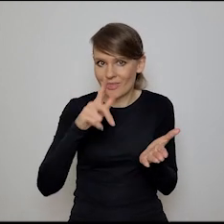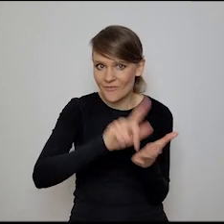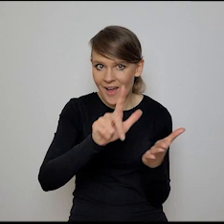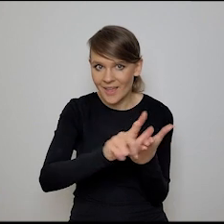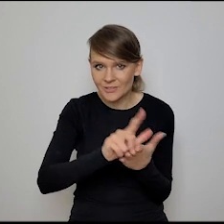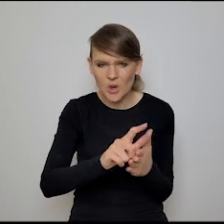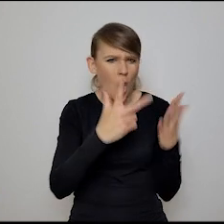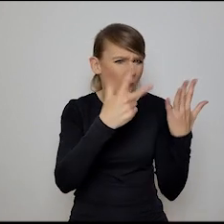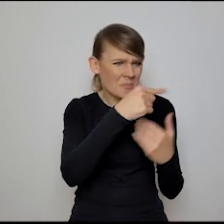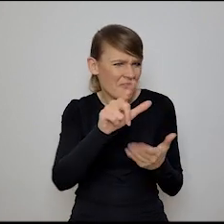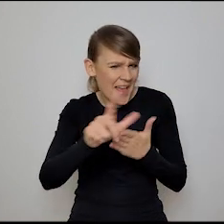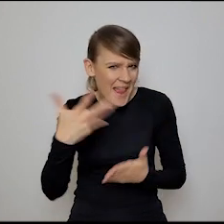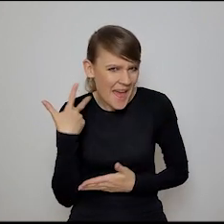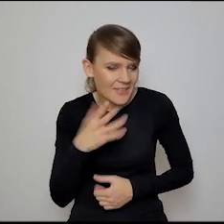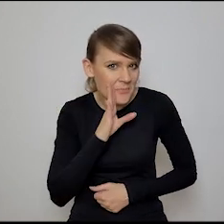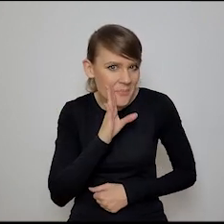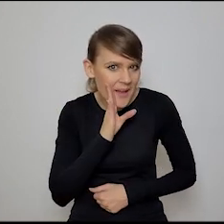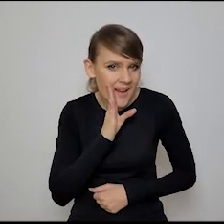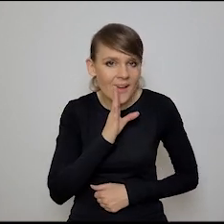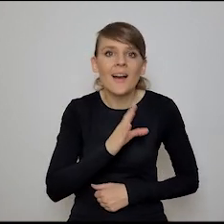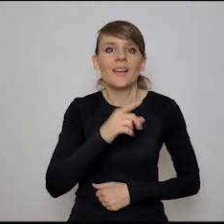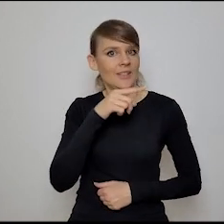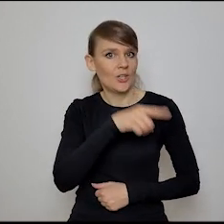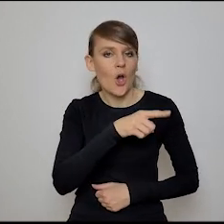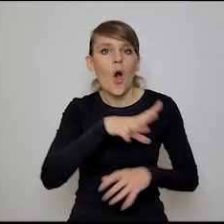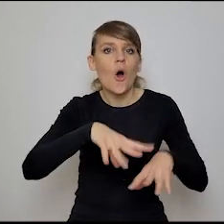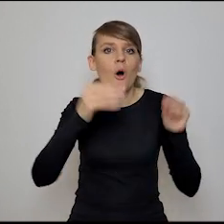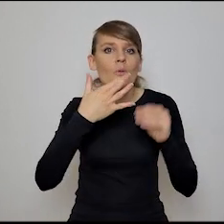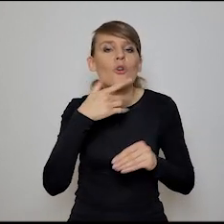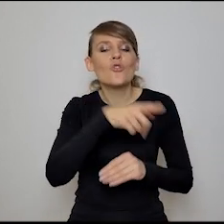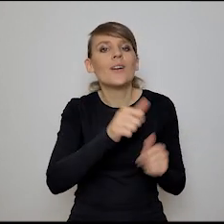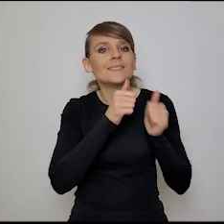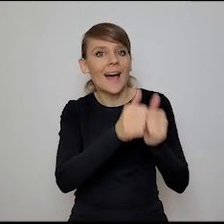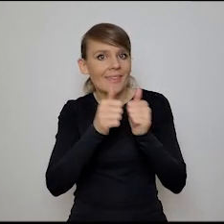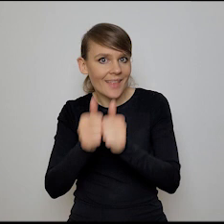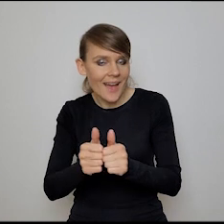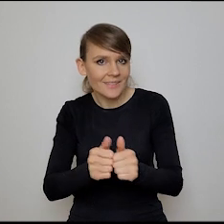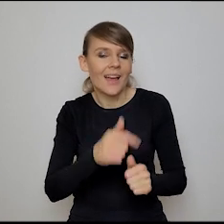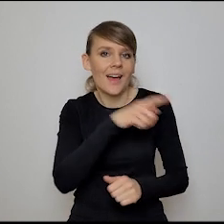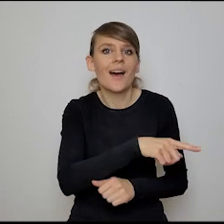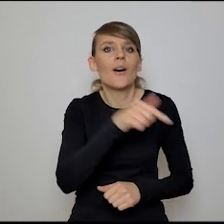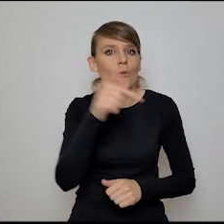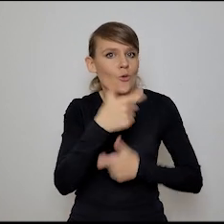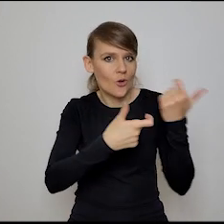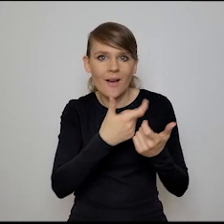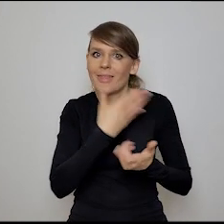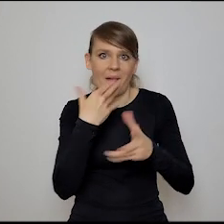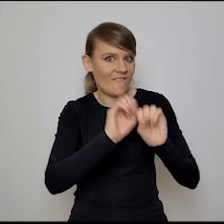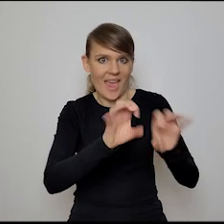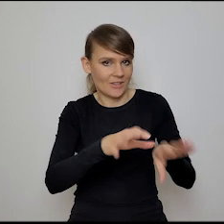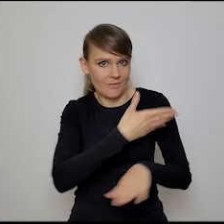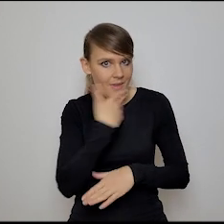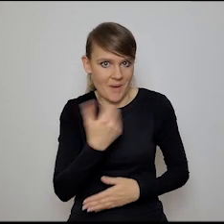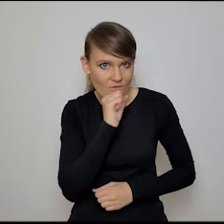lat. 8-12 lat jakoś tak. I oni słuchaj, im mówią od początku, to są zadania, które oni mają robić, których im nikt nie tłumaczy.